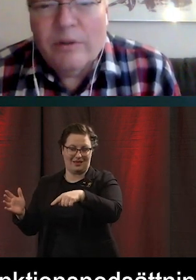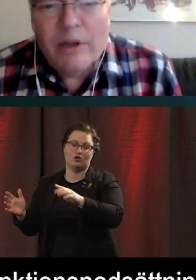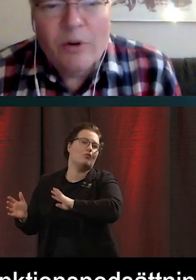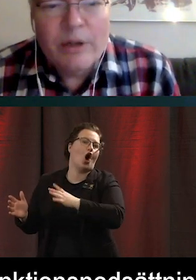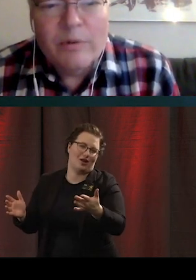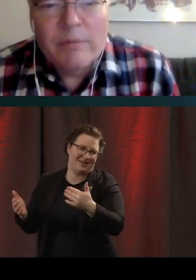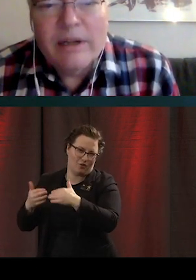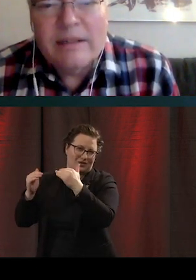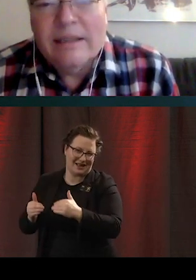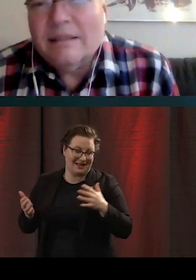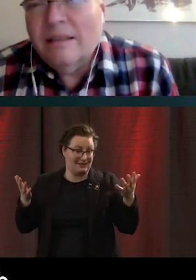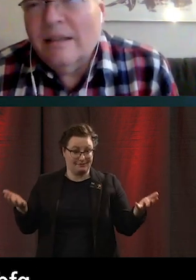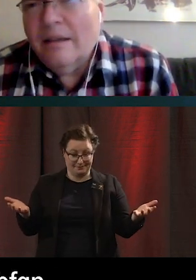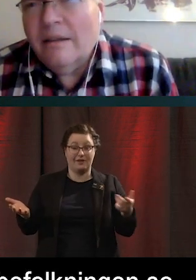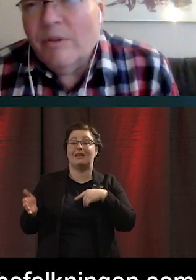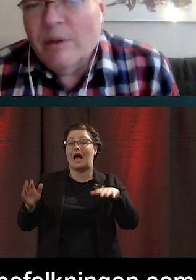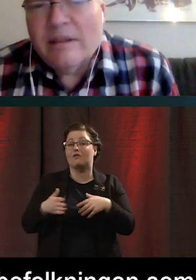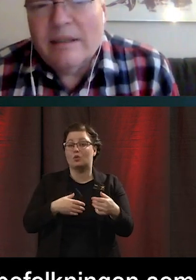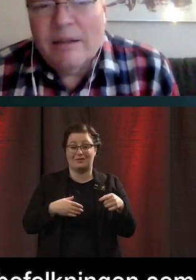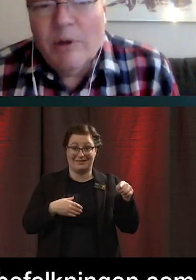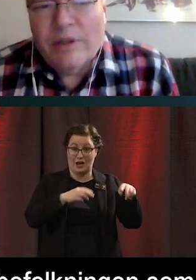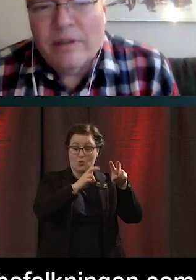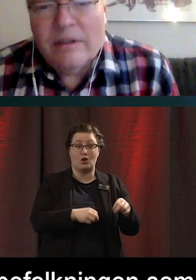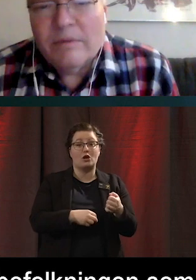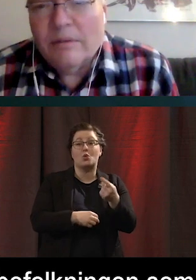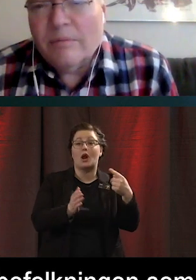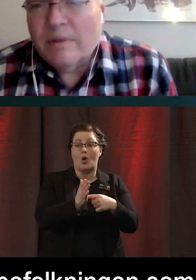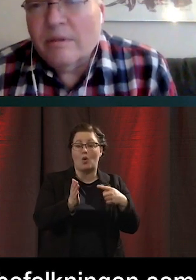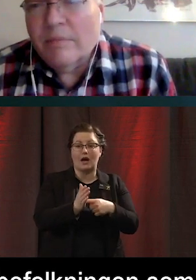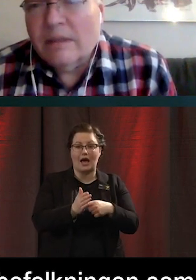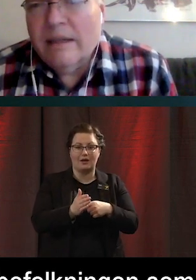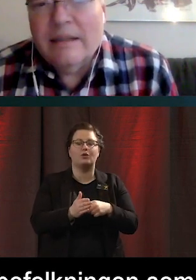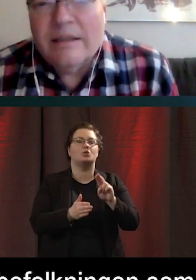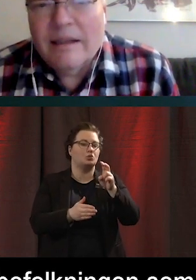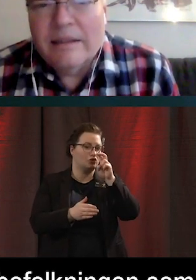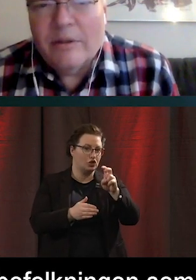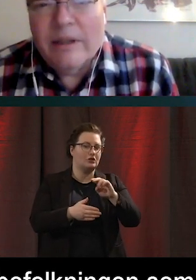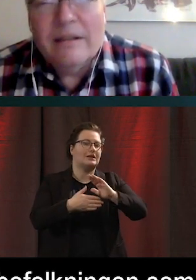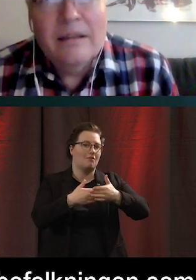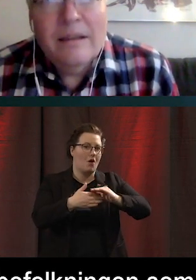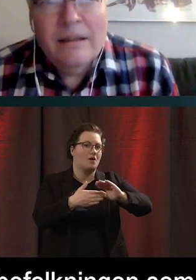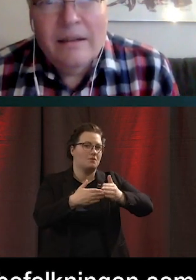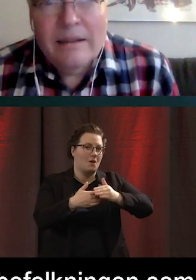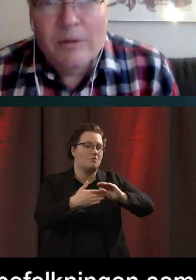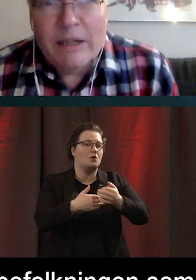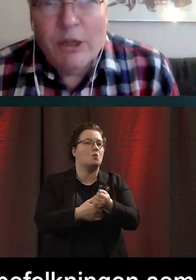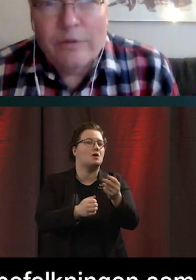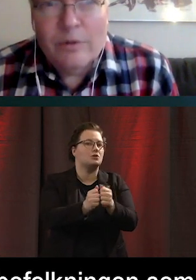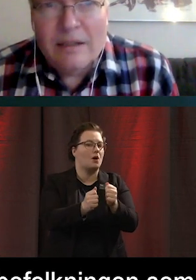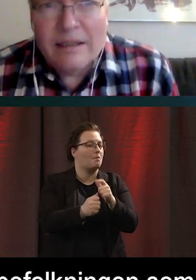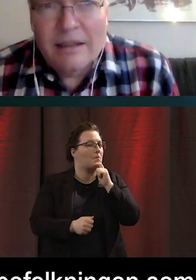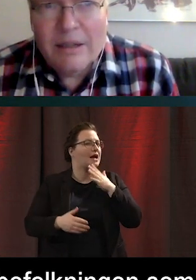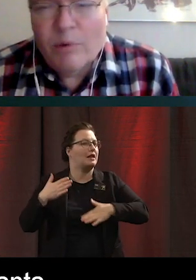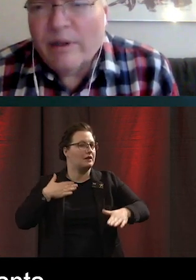vi har gjort det några gånger nu. Och vi börjar se en del mönster som är intressanta. Och där de här